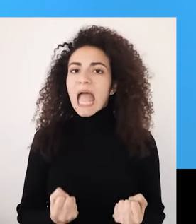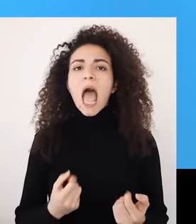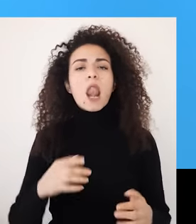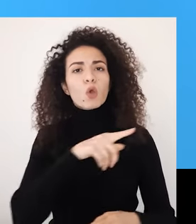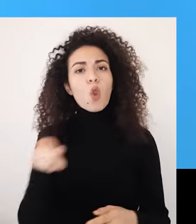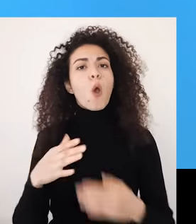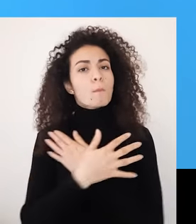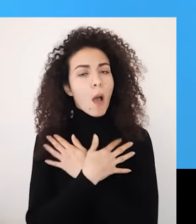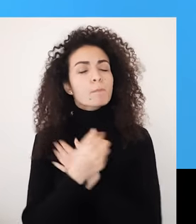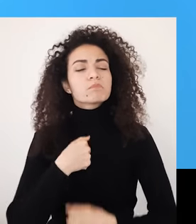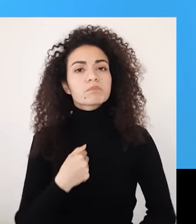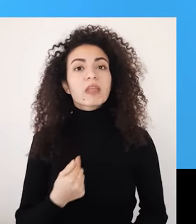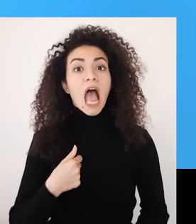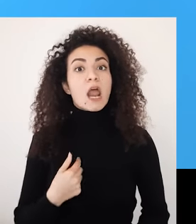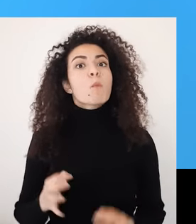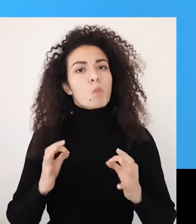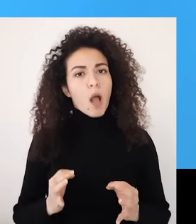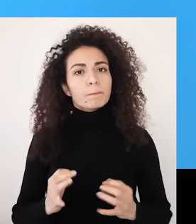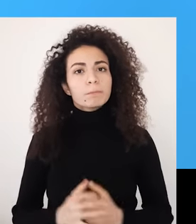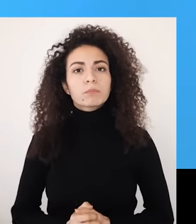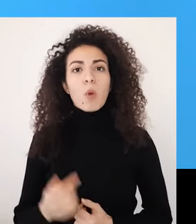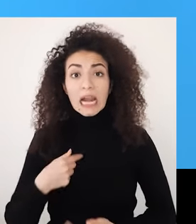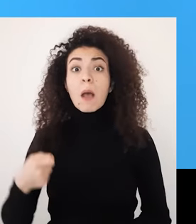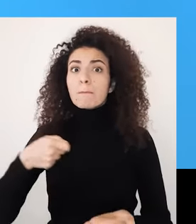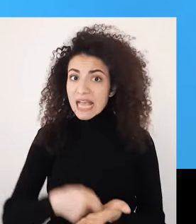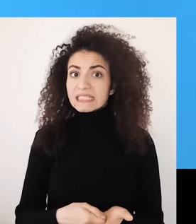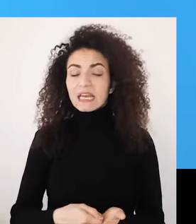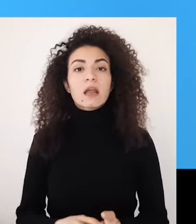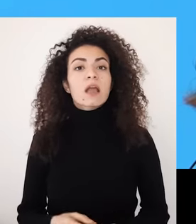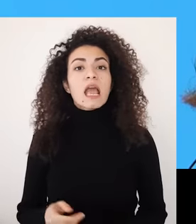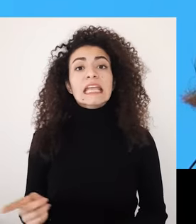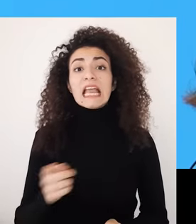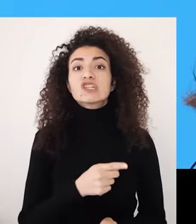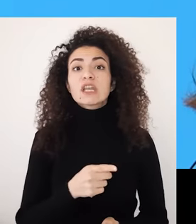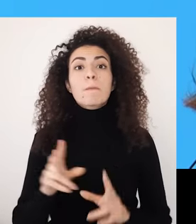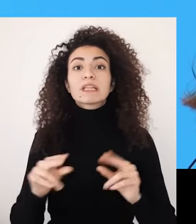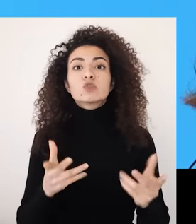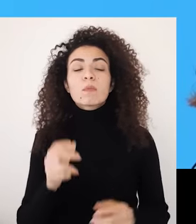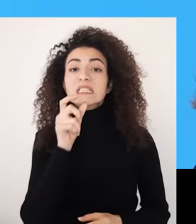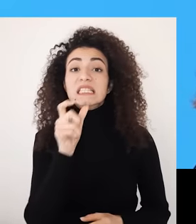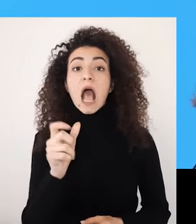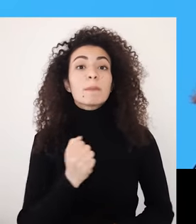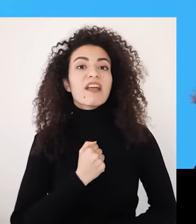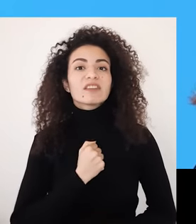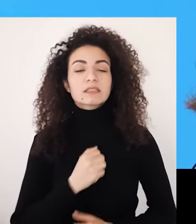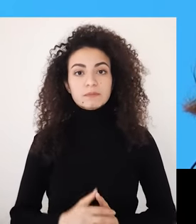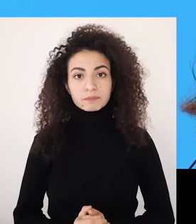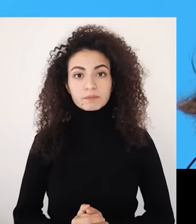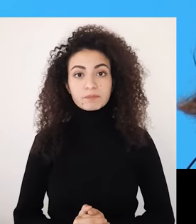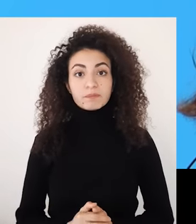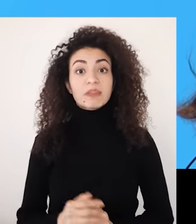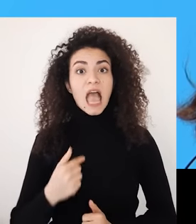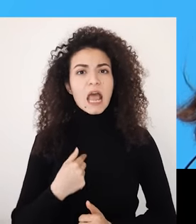وقادر يأثر بدوره على مفاهيم أخرى كالثقة في النفس أي شعوري إن إنسان